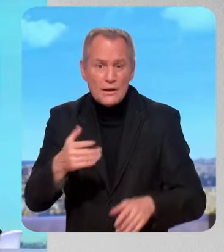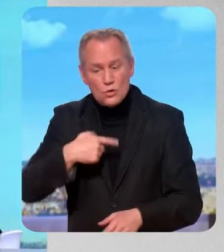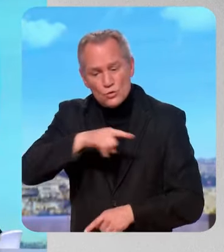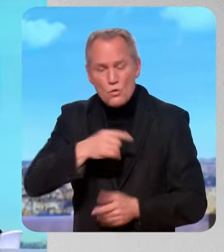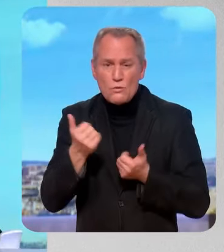Julien Bayou. Merci.